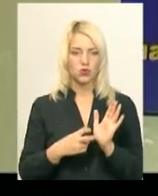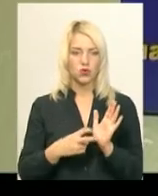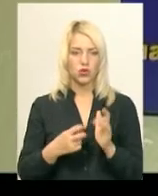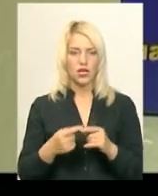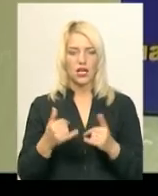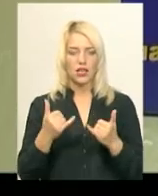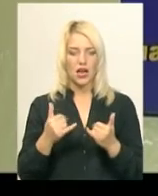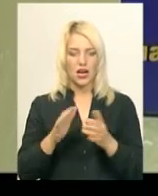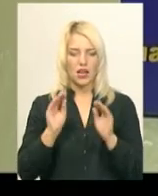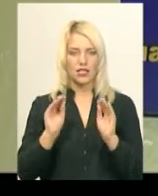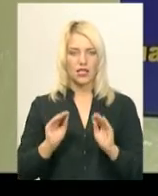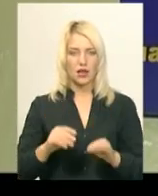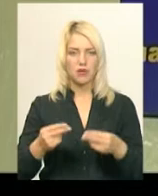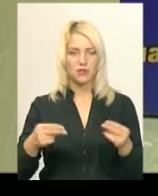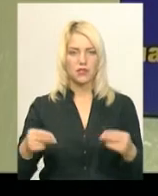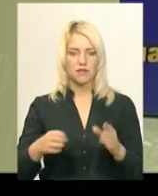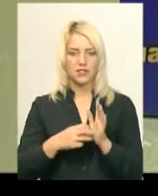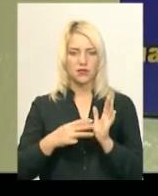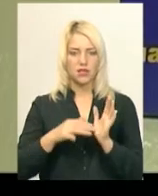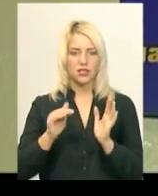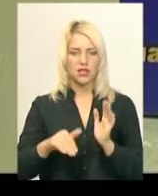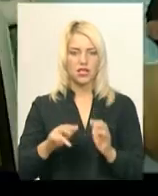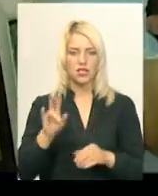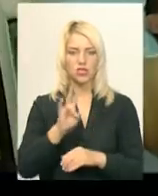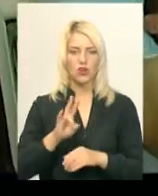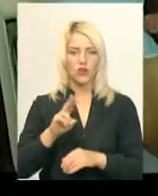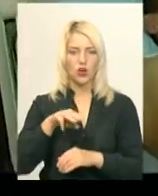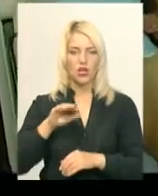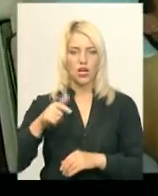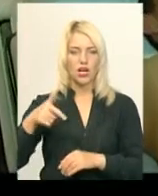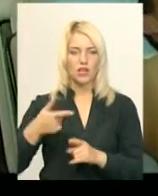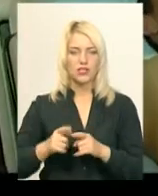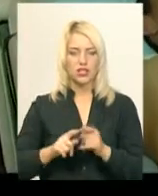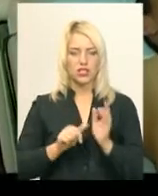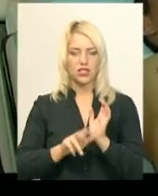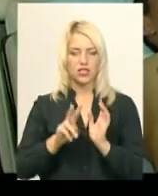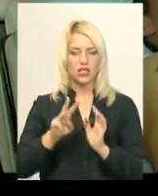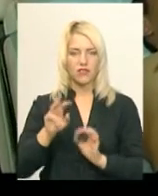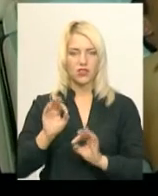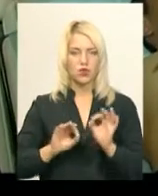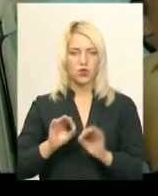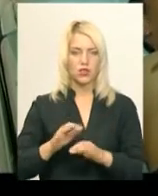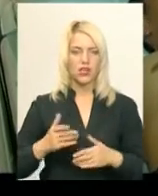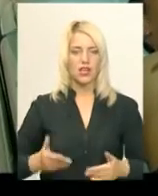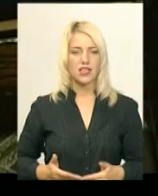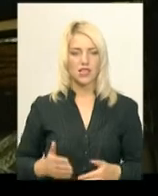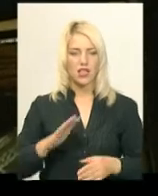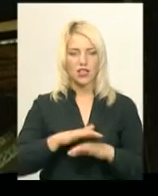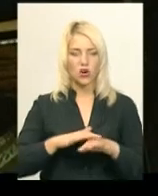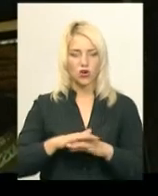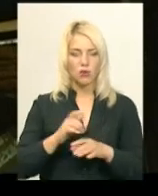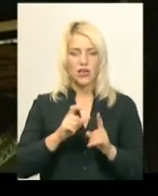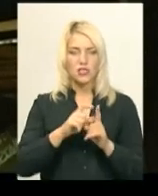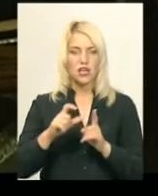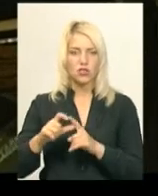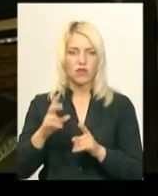Наразі декларації з лікарями підписали 18 тисяч жителів Новоушицької ОТГ. Це 63% населення громади. За словами Наталії Фінгєєвої, ті лікарі,